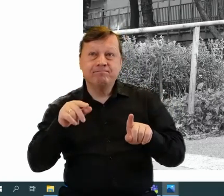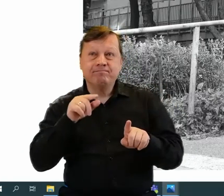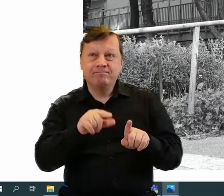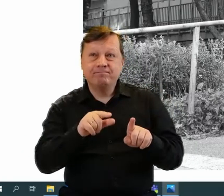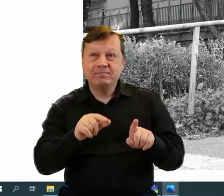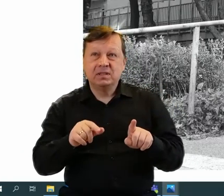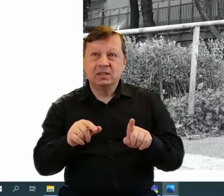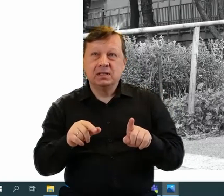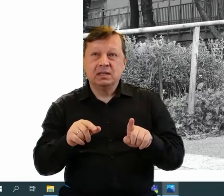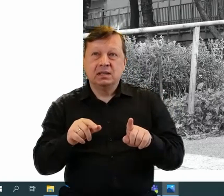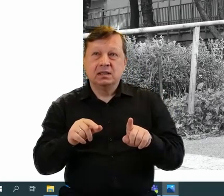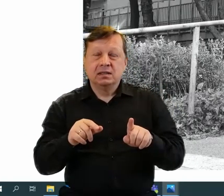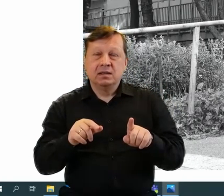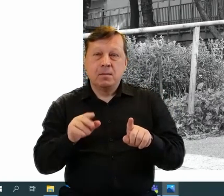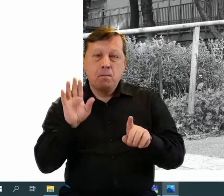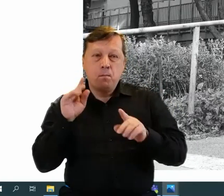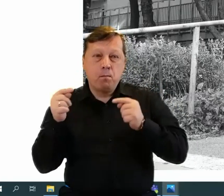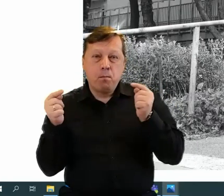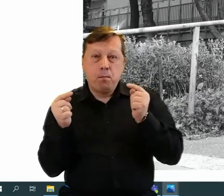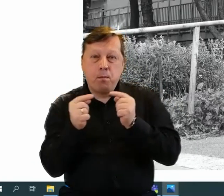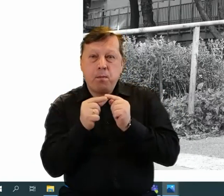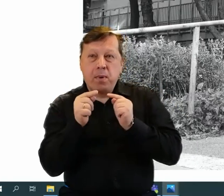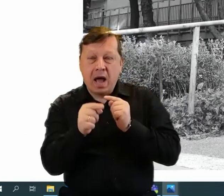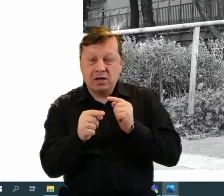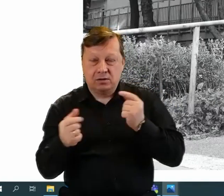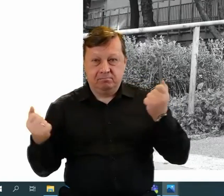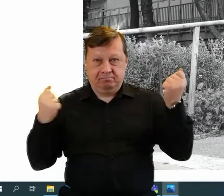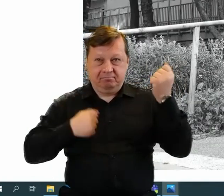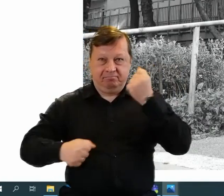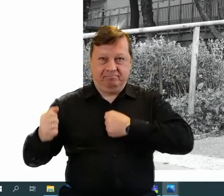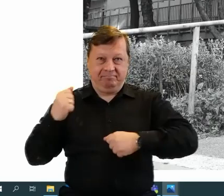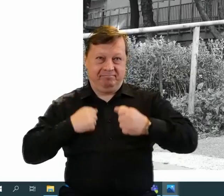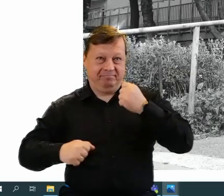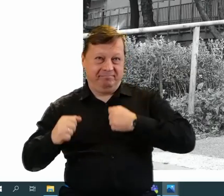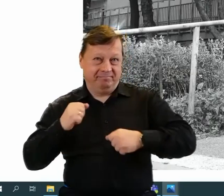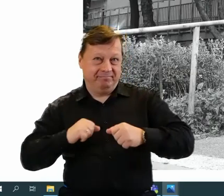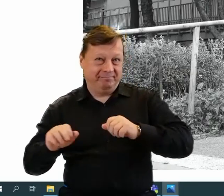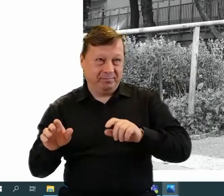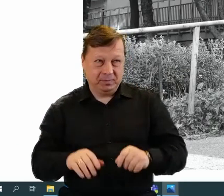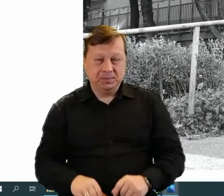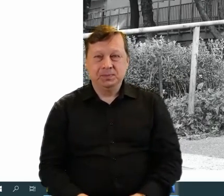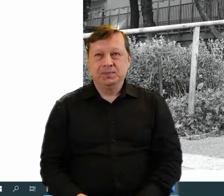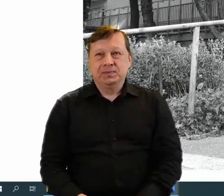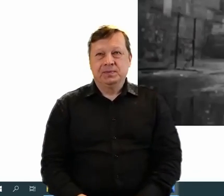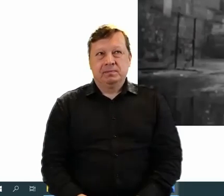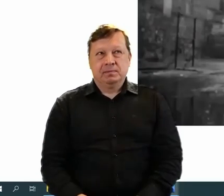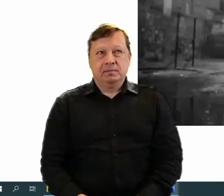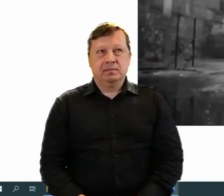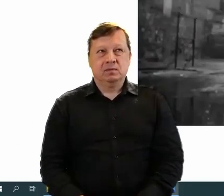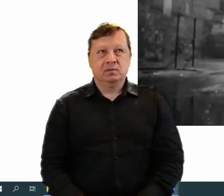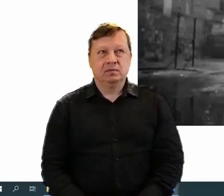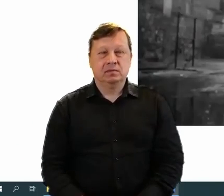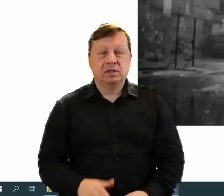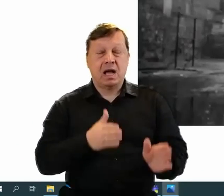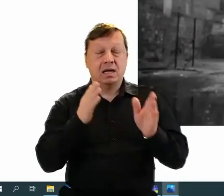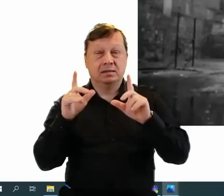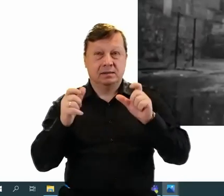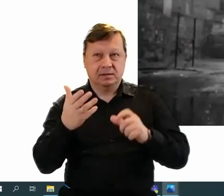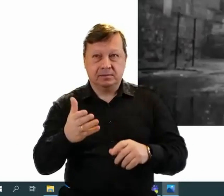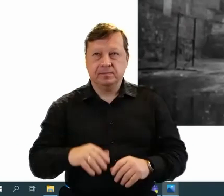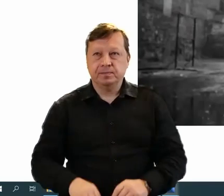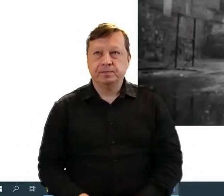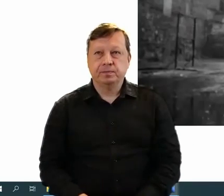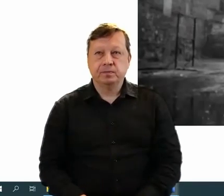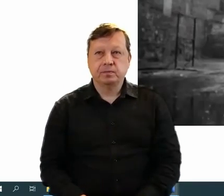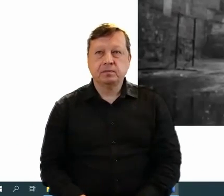maksymalnie pasujące do tamtego momentu. Kolejne zdjęcie, bardzo proszę. To jest z